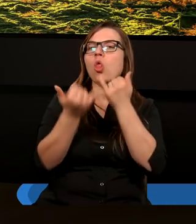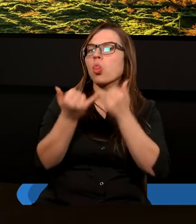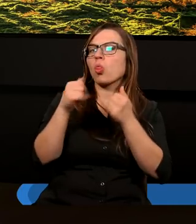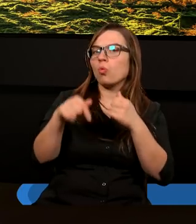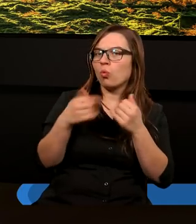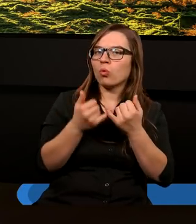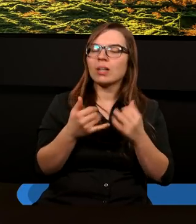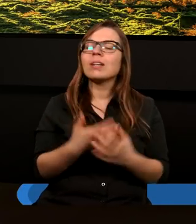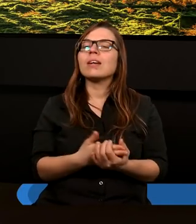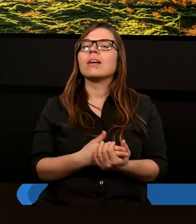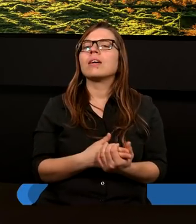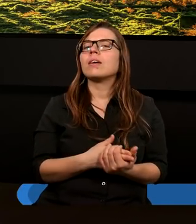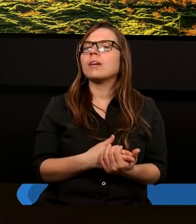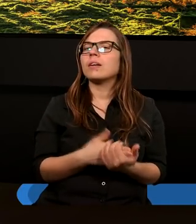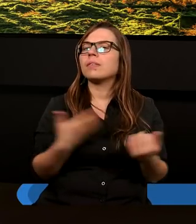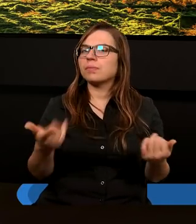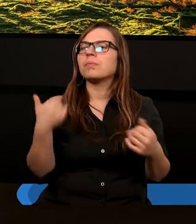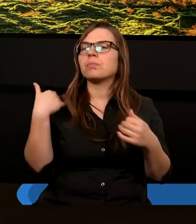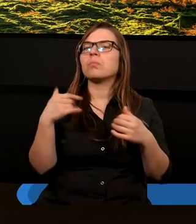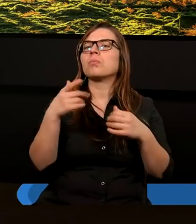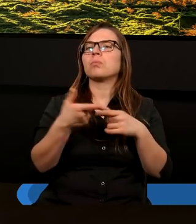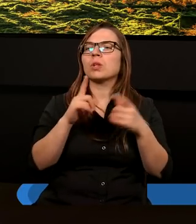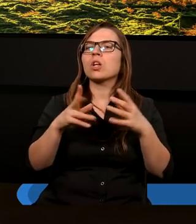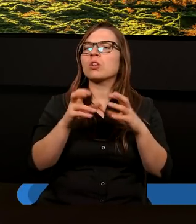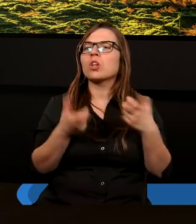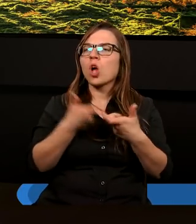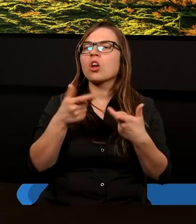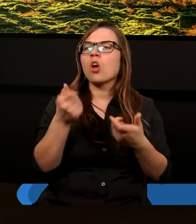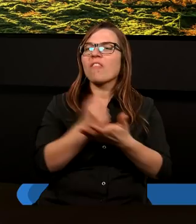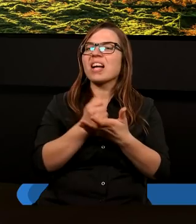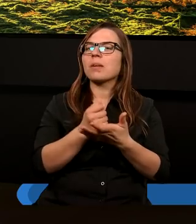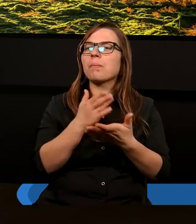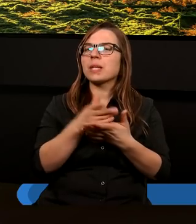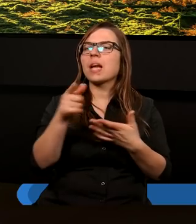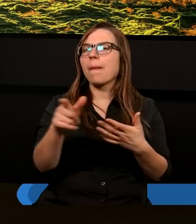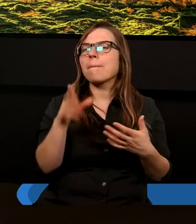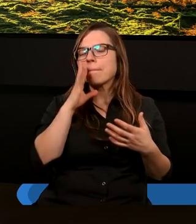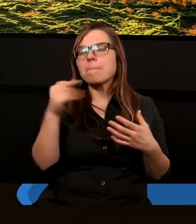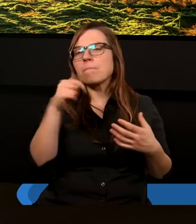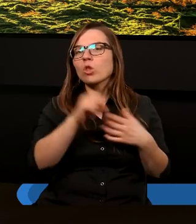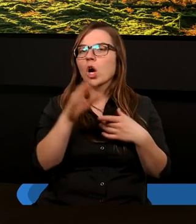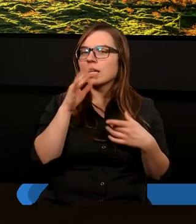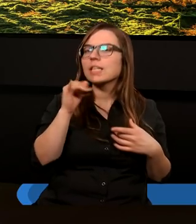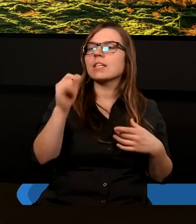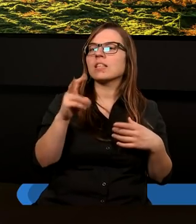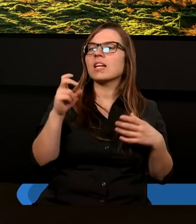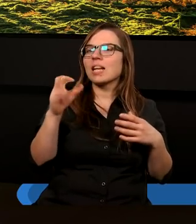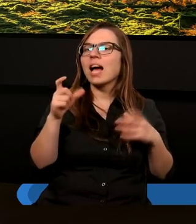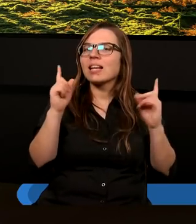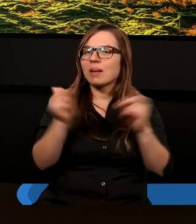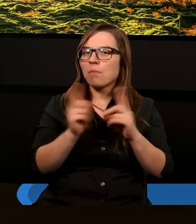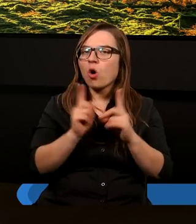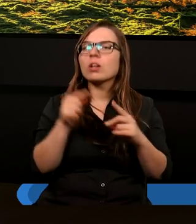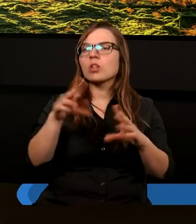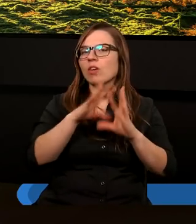taki swoisty chrzest był stosowany przedtem do tych pogan, którzy chcieli przyjść do Izraela, więc tak symbolicznie